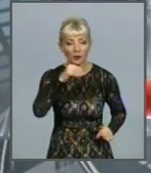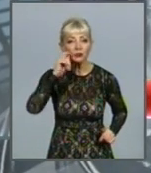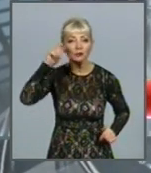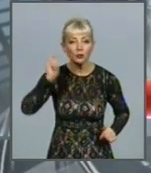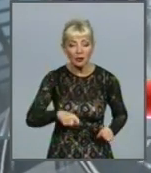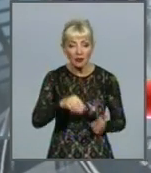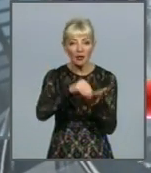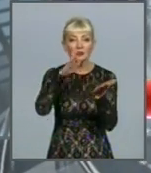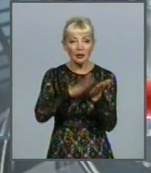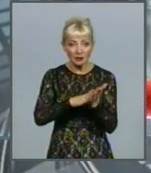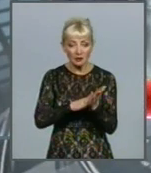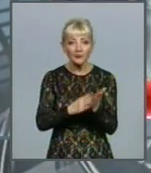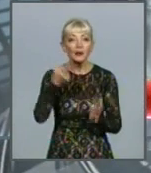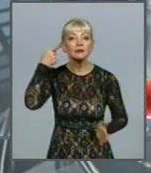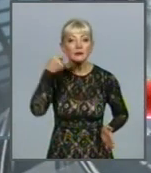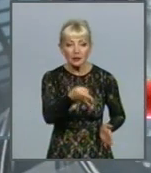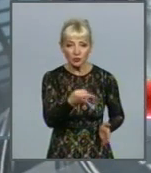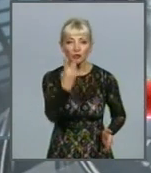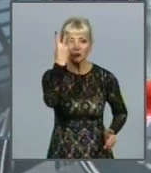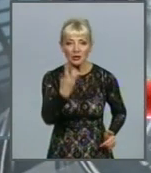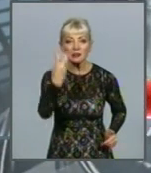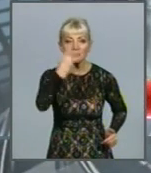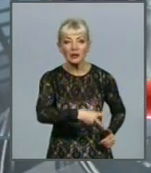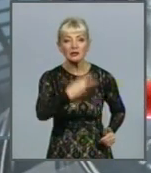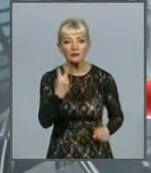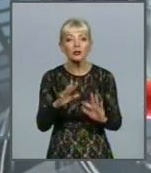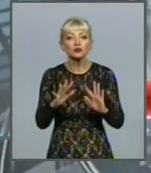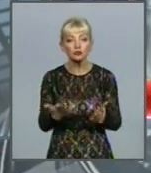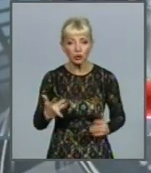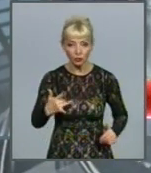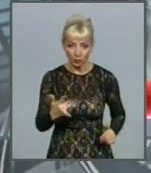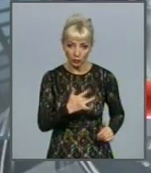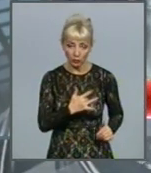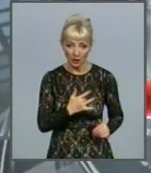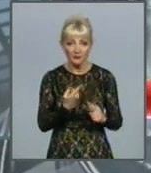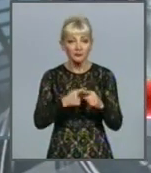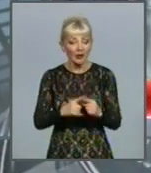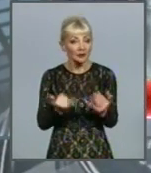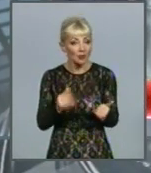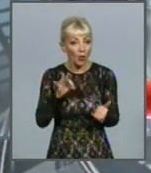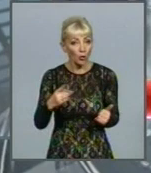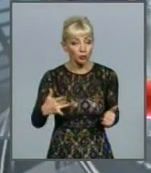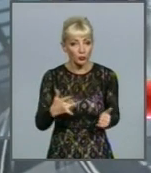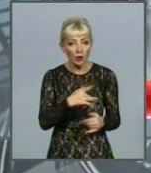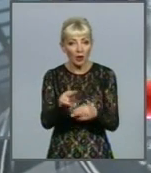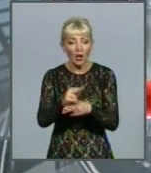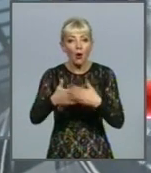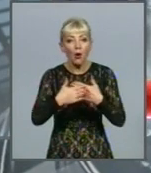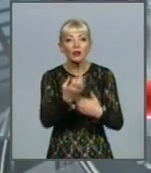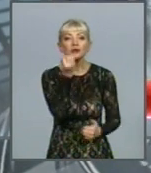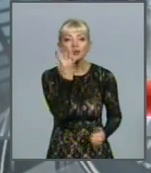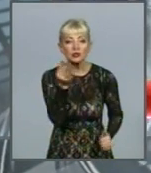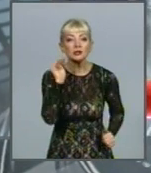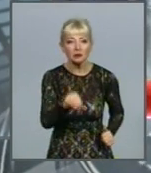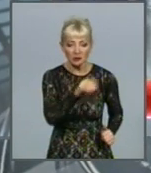Україні зареєстровано 1322 випадки туберкульозу. Всього наразі від туберкульозу лікуються понад 14